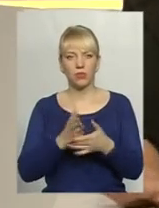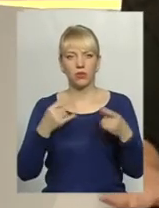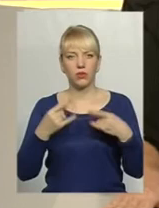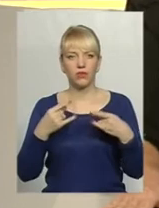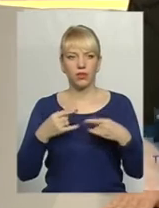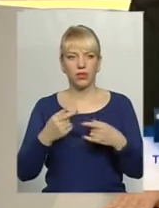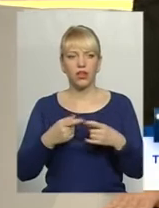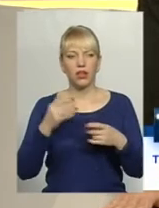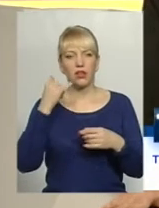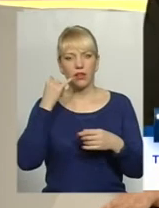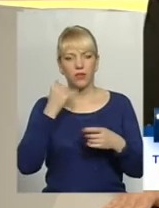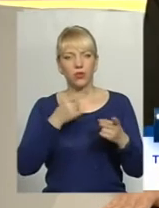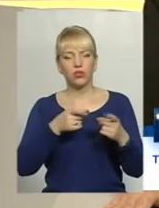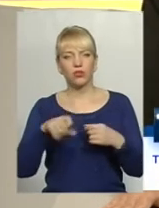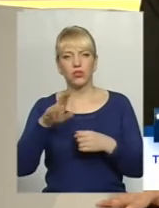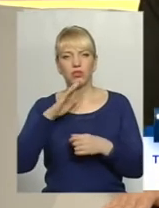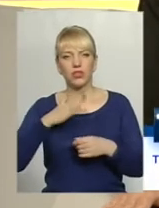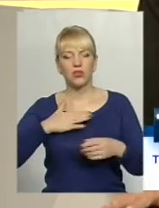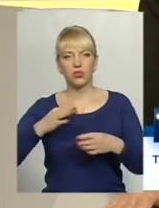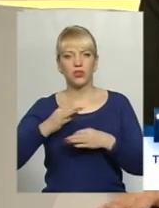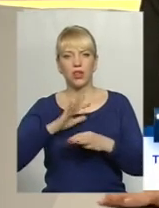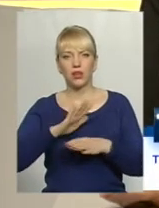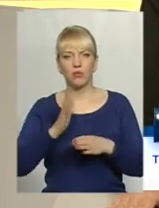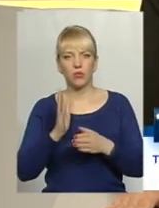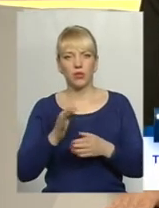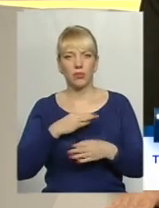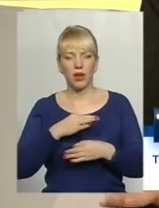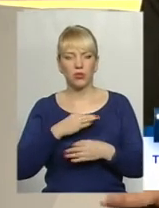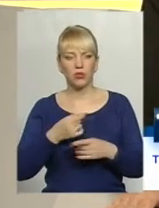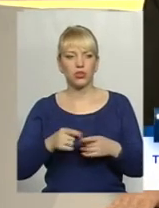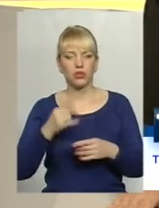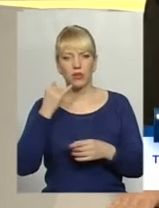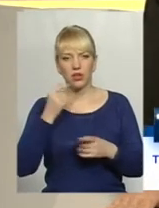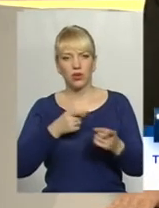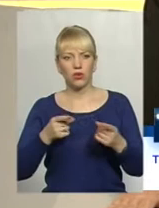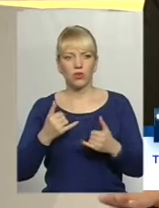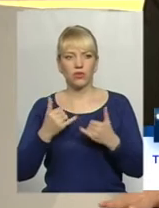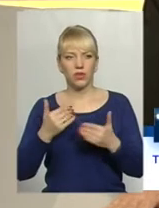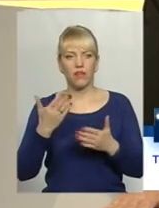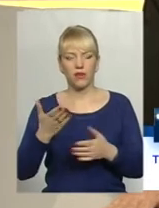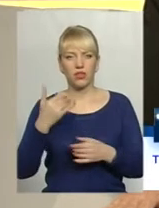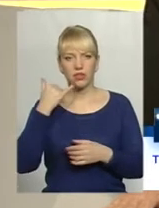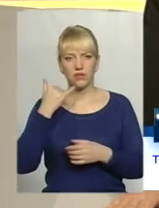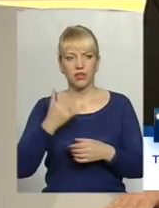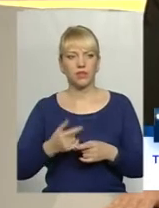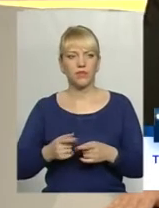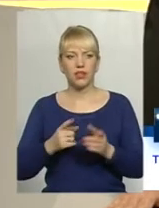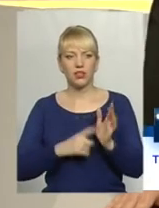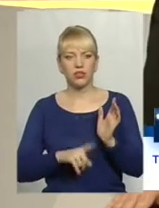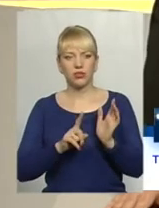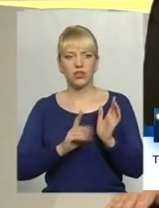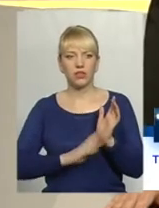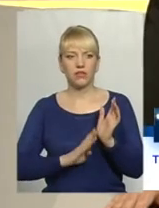телефонуйте, долучайтеся до нашої розмови, не будьте байдужими. Телефонні лінії готові для ваших дзвінків. Номер телефону незмінний. 61